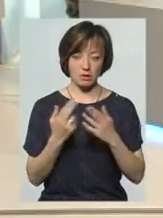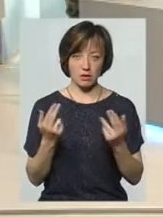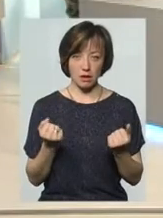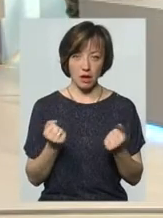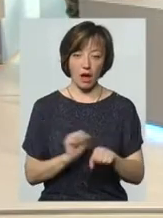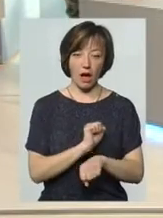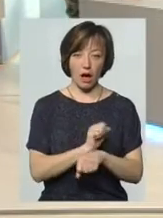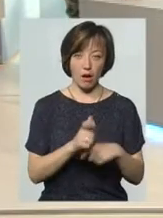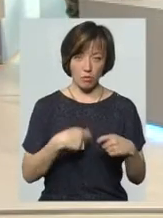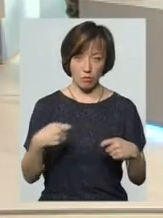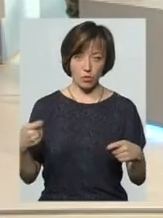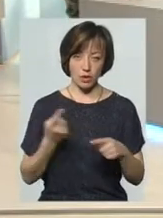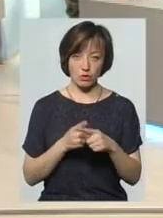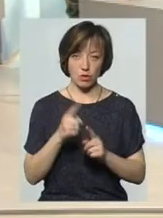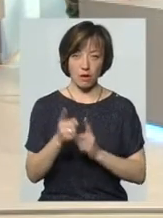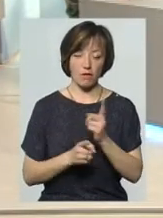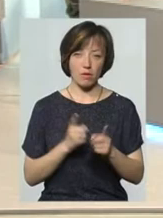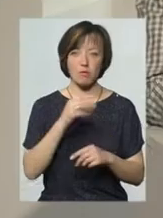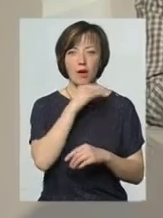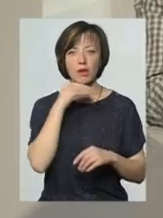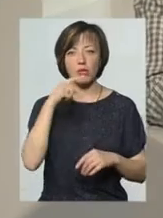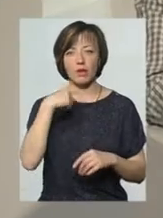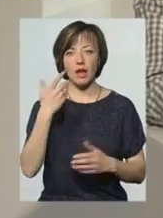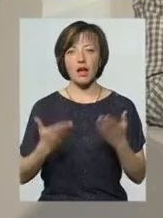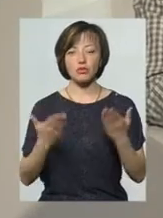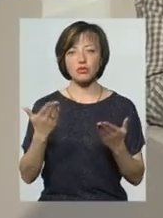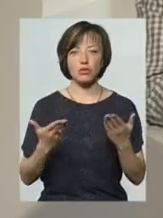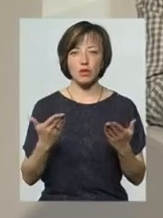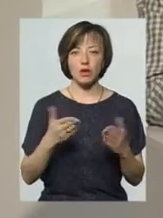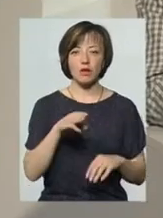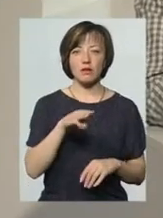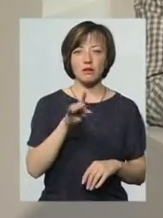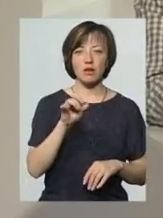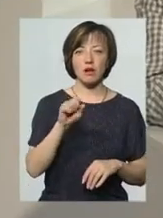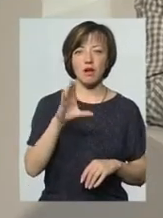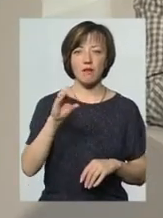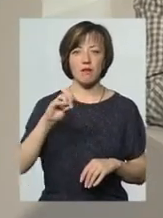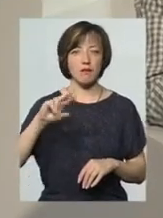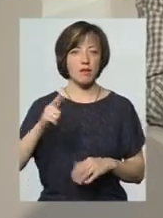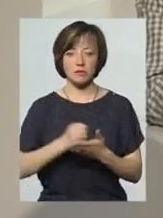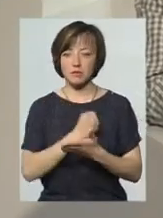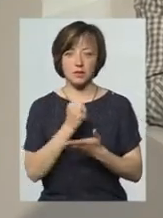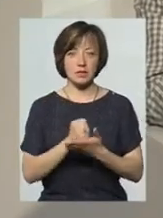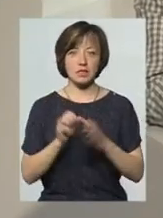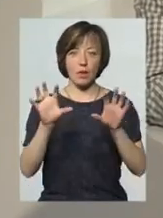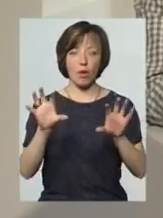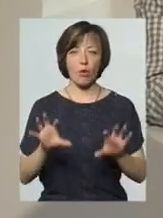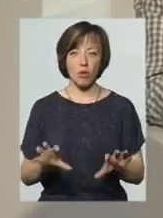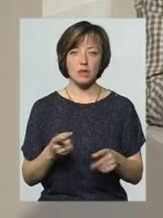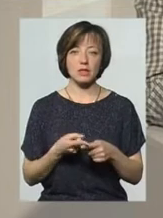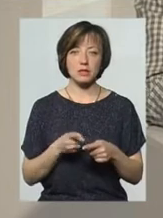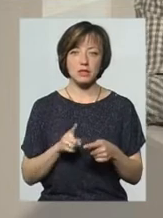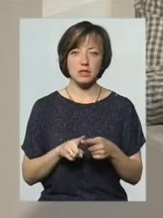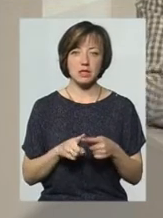Вона гальмує цю реформу зараз чи ні? Багато говорило, що якщо в травні Верховна Рада не прийме відповідні закони, це